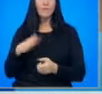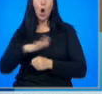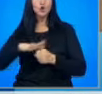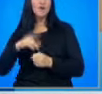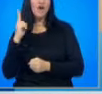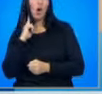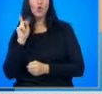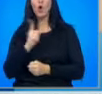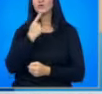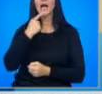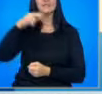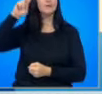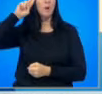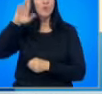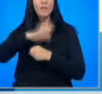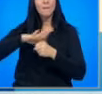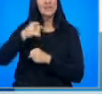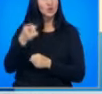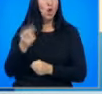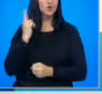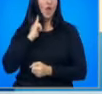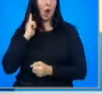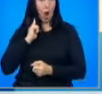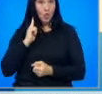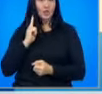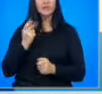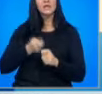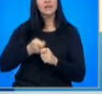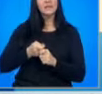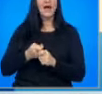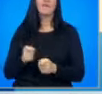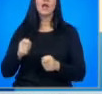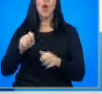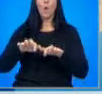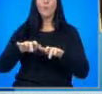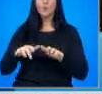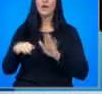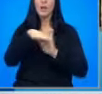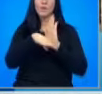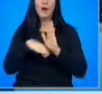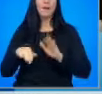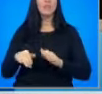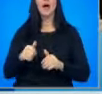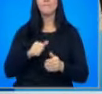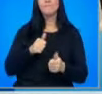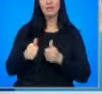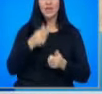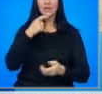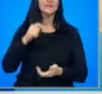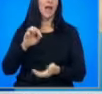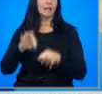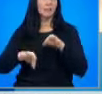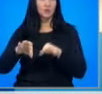който се нарича изпълним. На базата на този код се създава и софтуера на машините за гласуване, а хеш-кодът, така